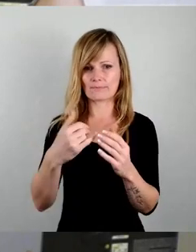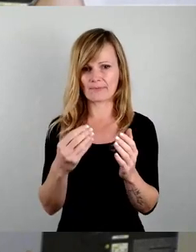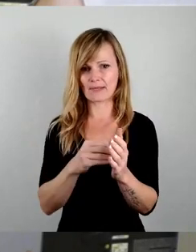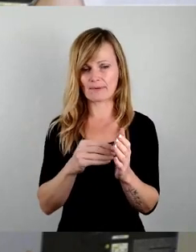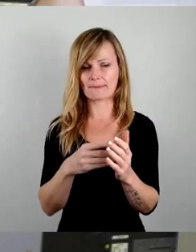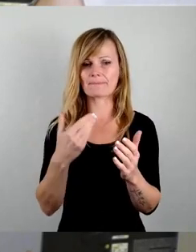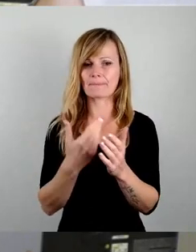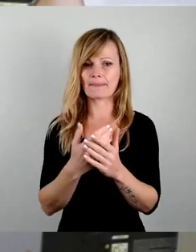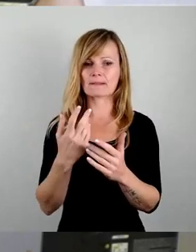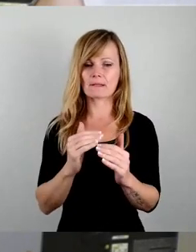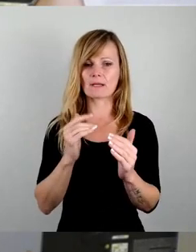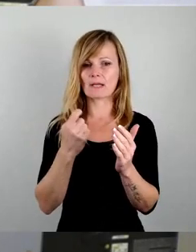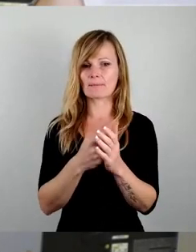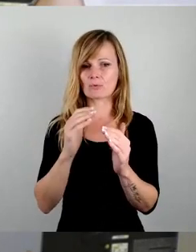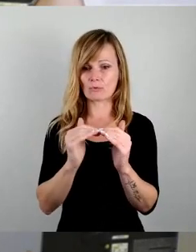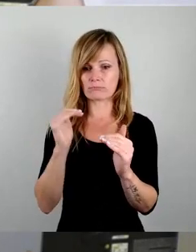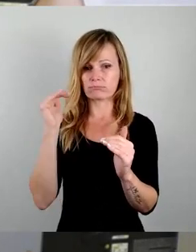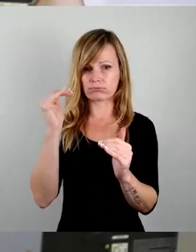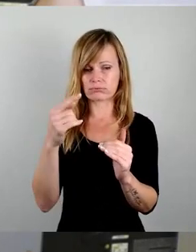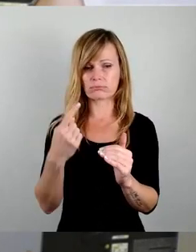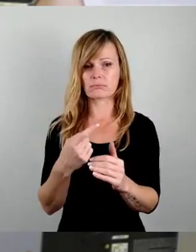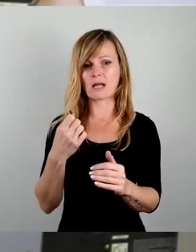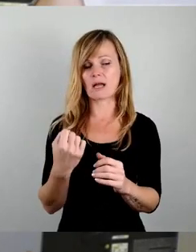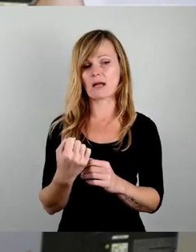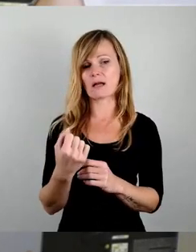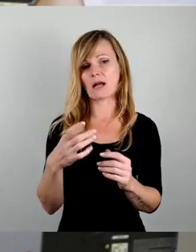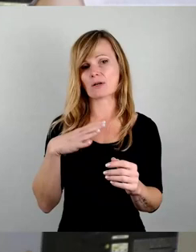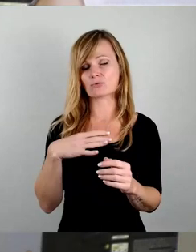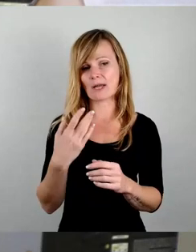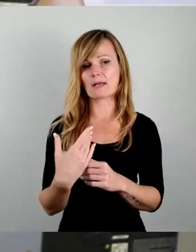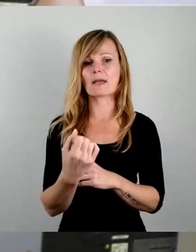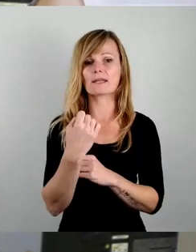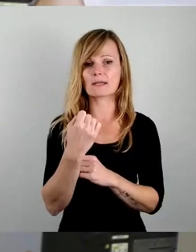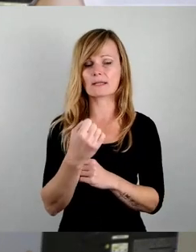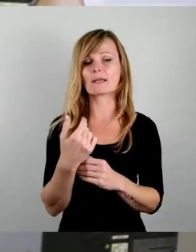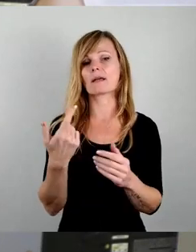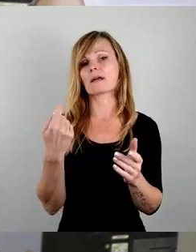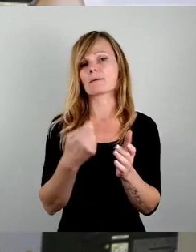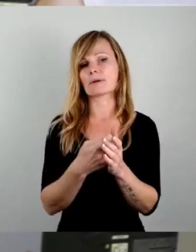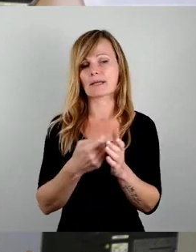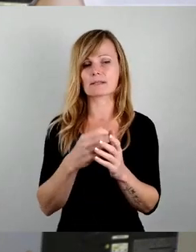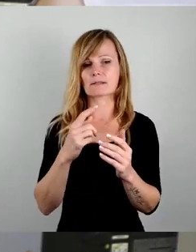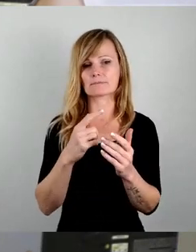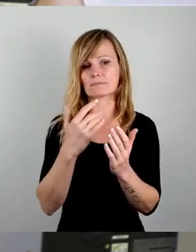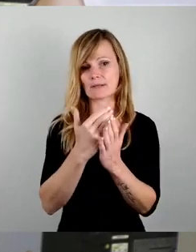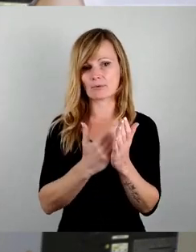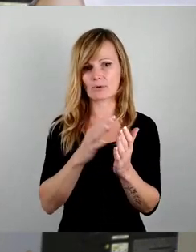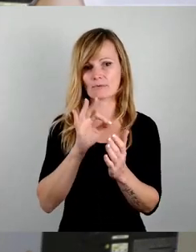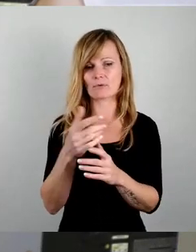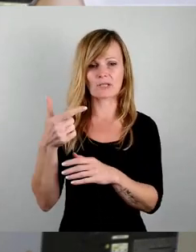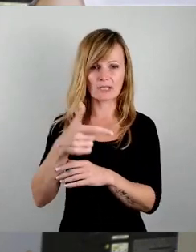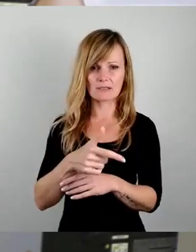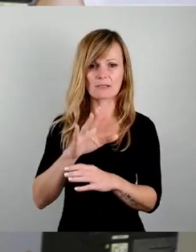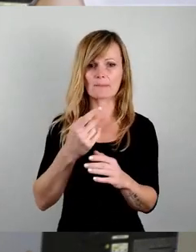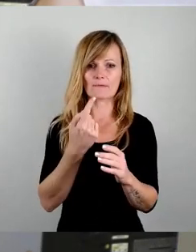käme zur aktuellen Energiepreisentwicklung, die gerade beim Diesel, auch für die Abfallsammlung, stark belastet wird, noch hinzu.